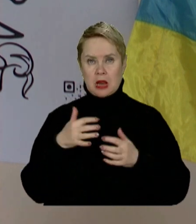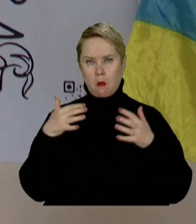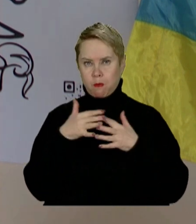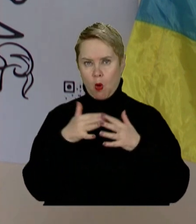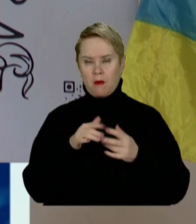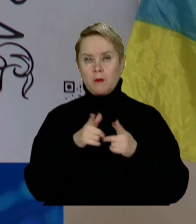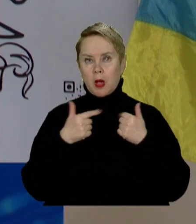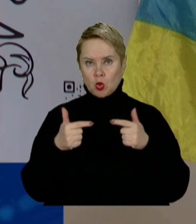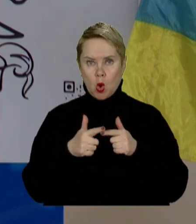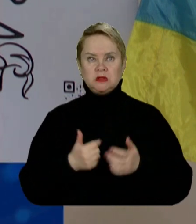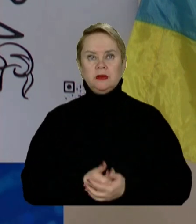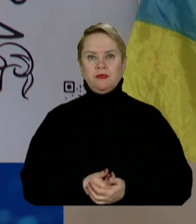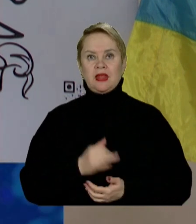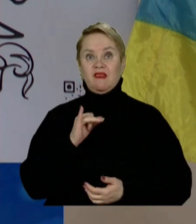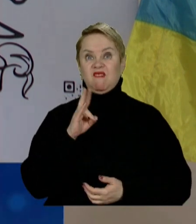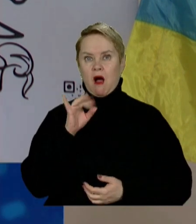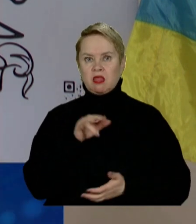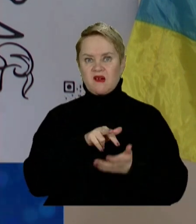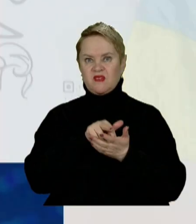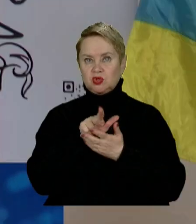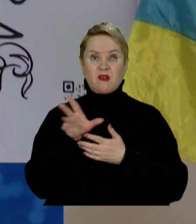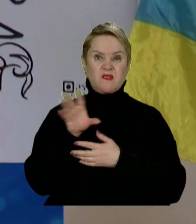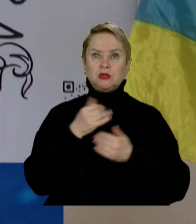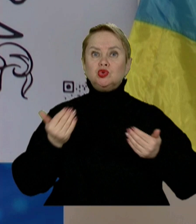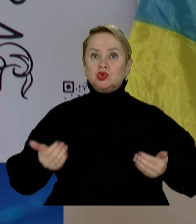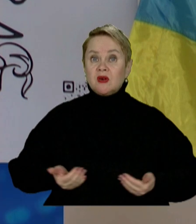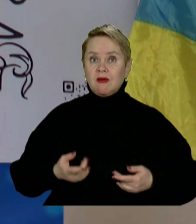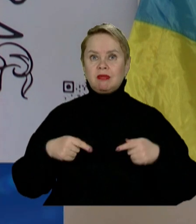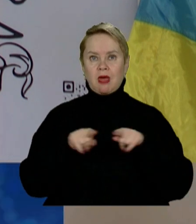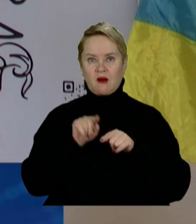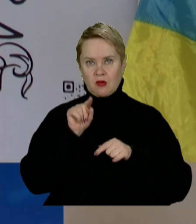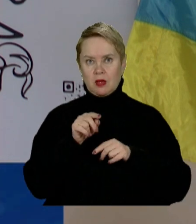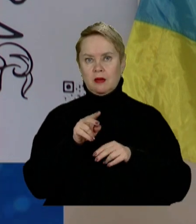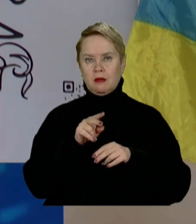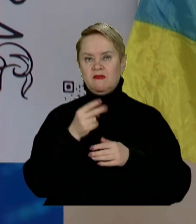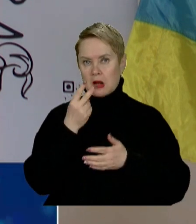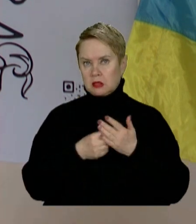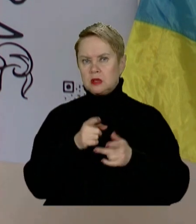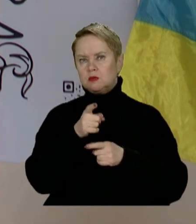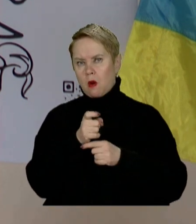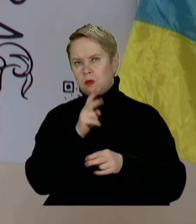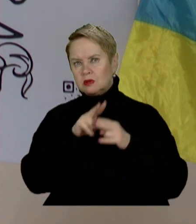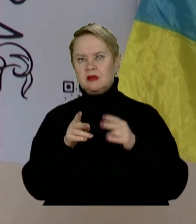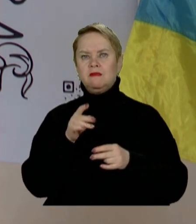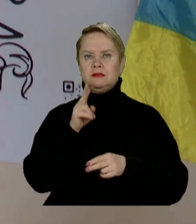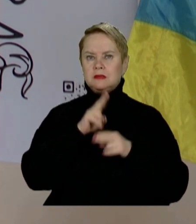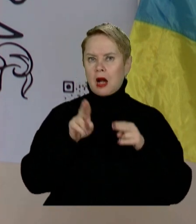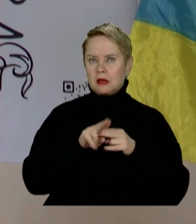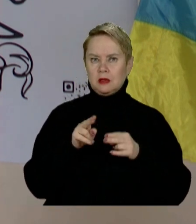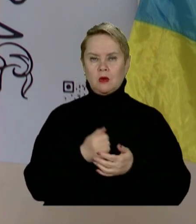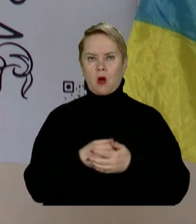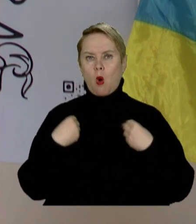підрозділ Івана вийшов увесь живий. Так вони втратили зброю, так вони втратили